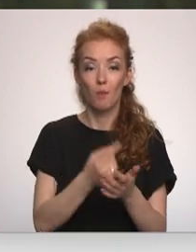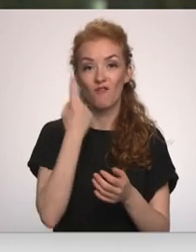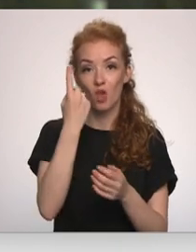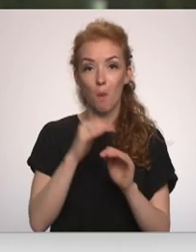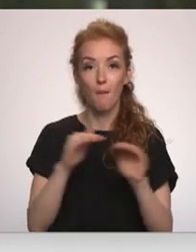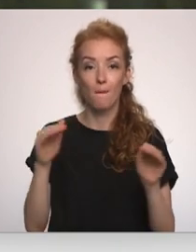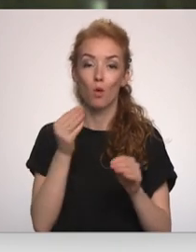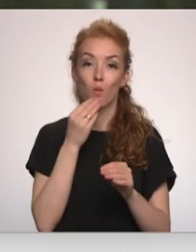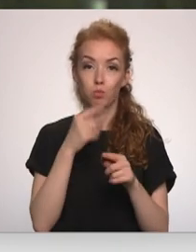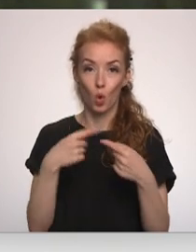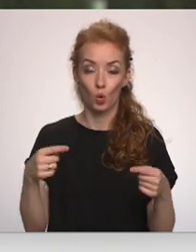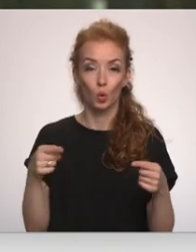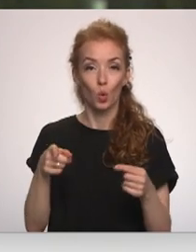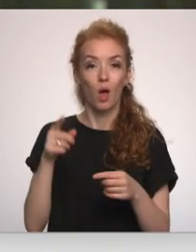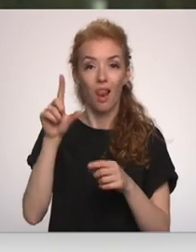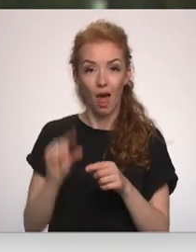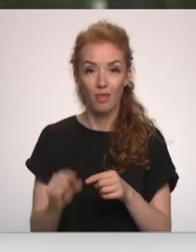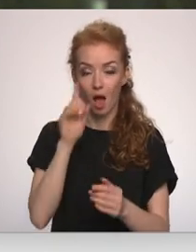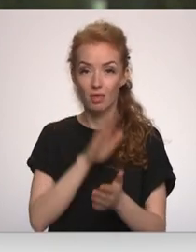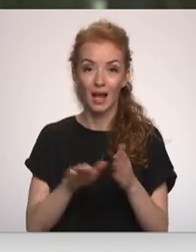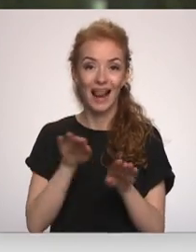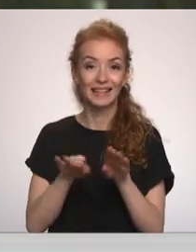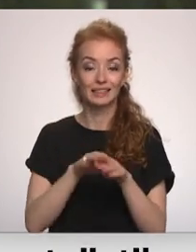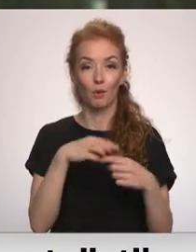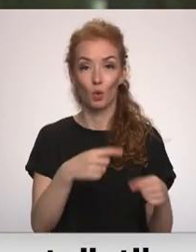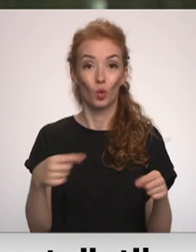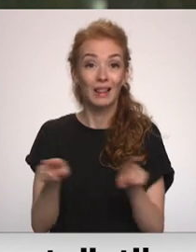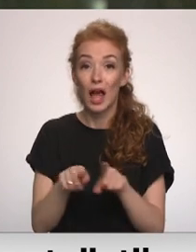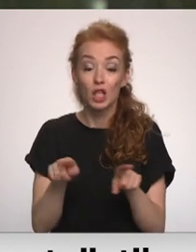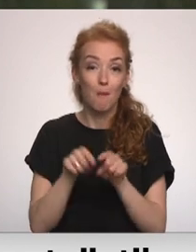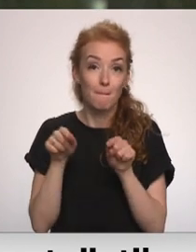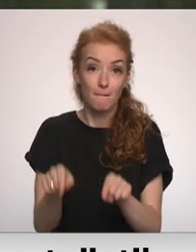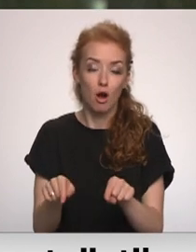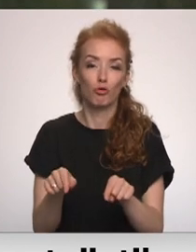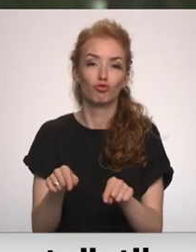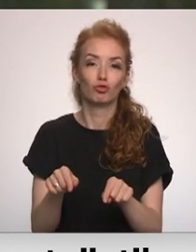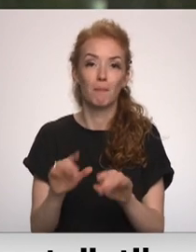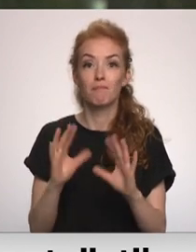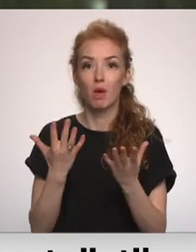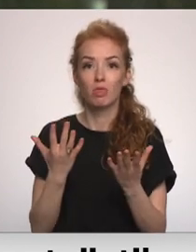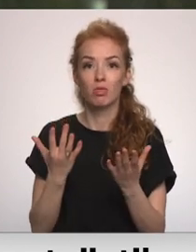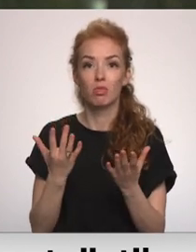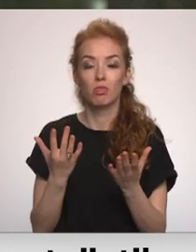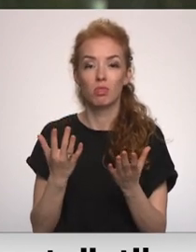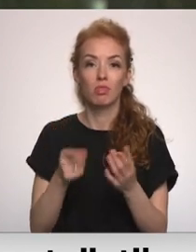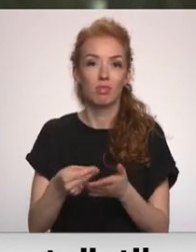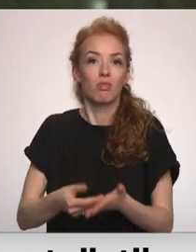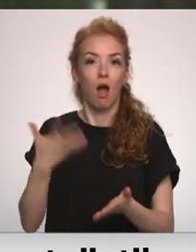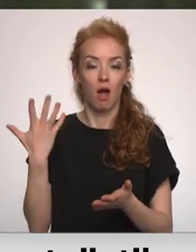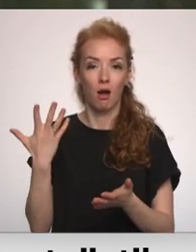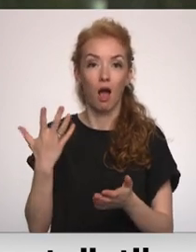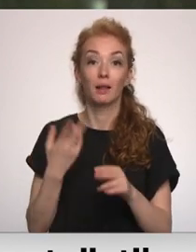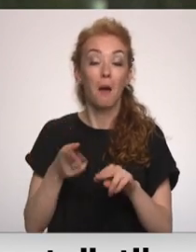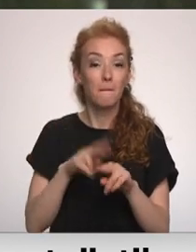pamatproduktu, kas ir vairākas reizes lētāks nekā līdzīgi produkti tieši tādi paši, bet viņi ir dārgāki.